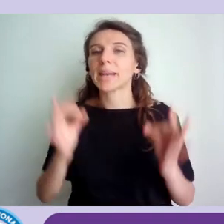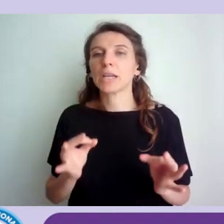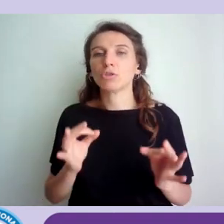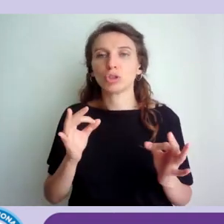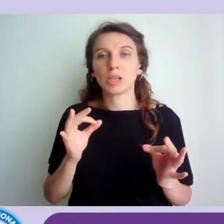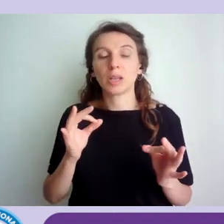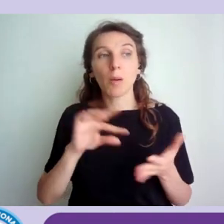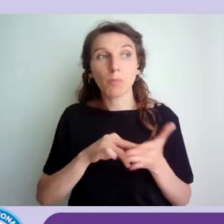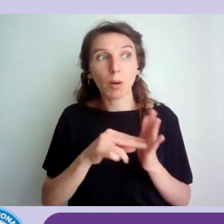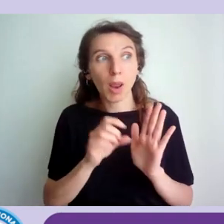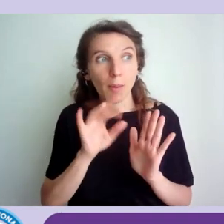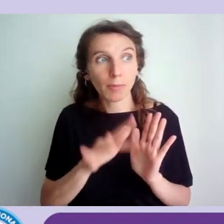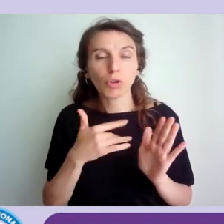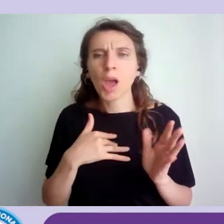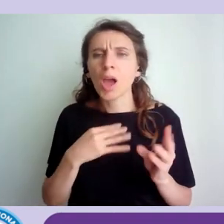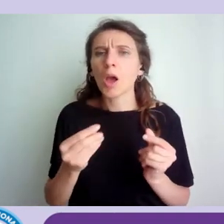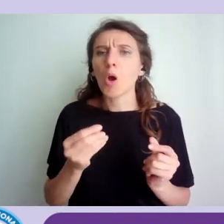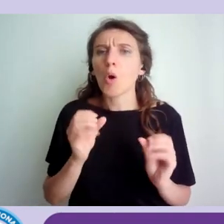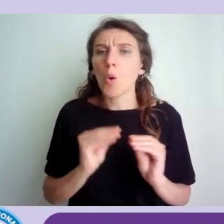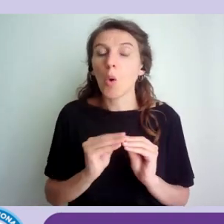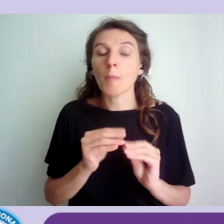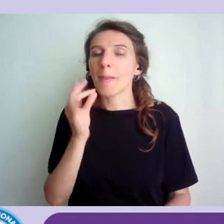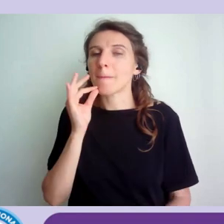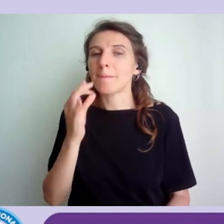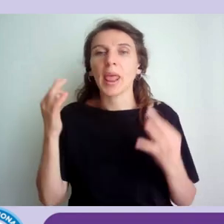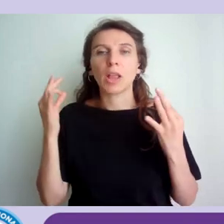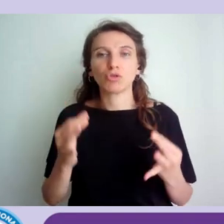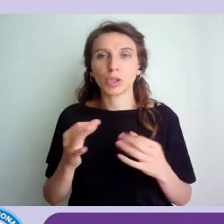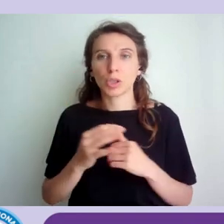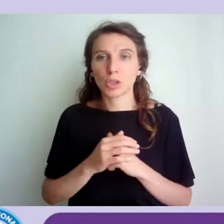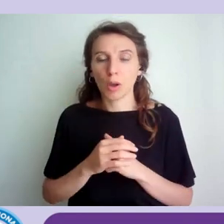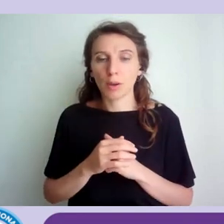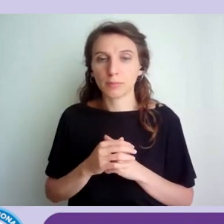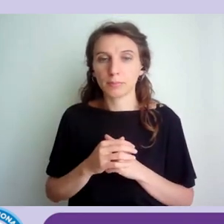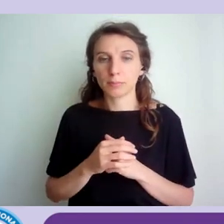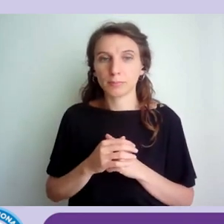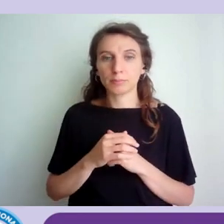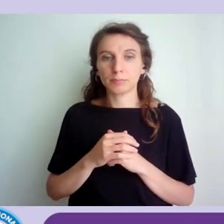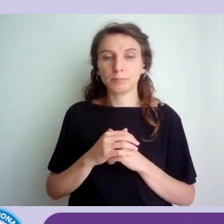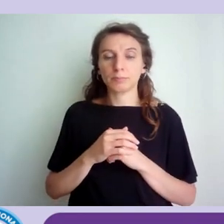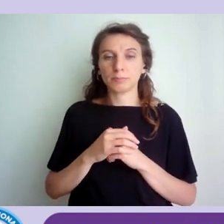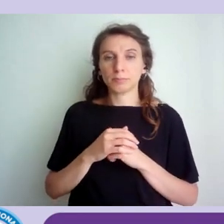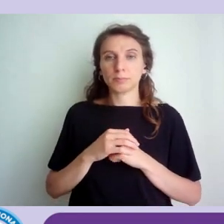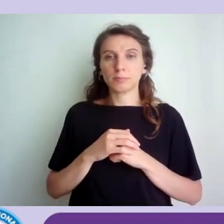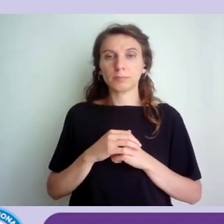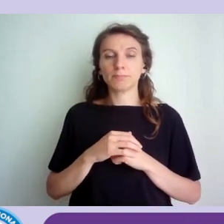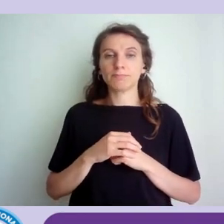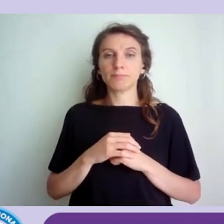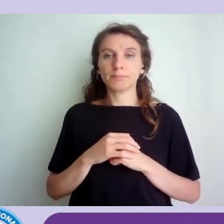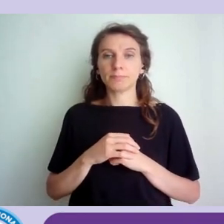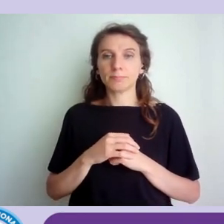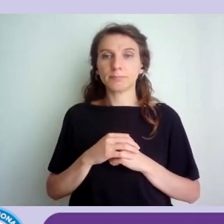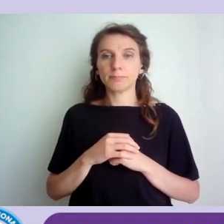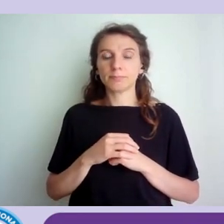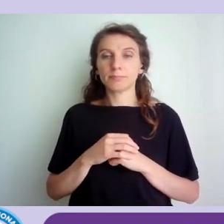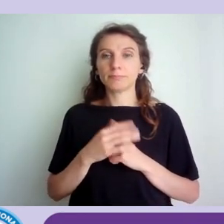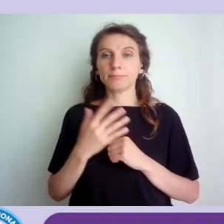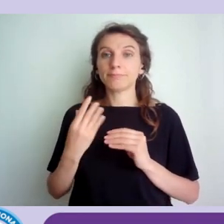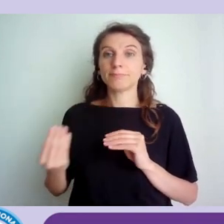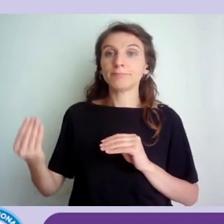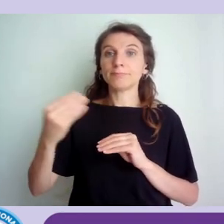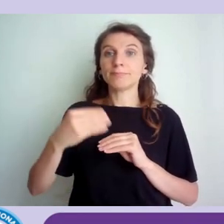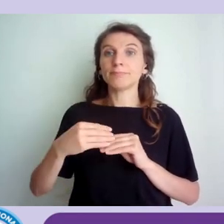problematiche di di accessibilità e oltretutto eh altro altro aspetto